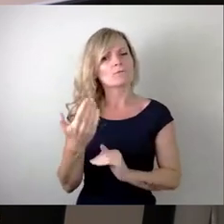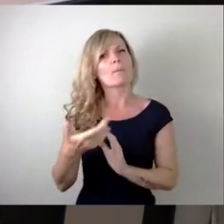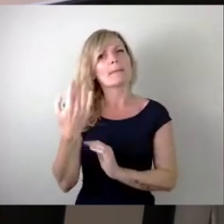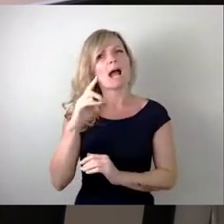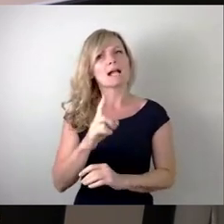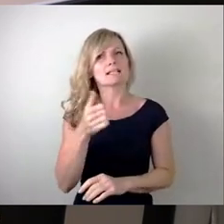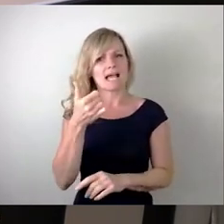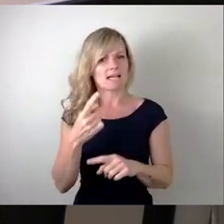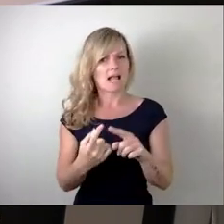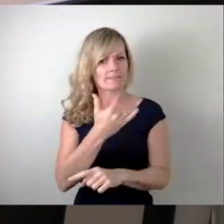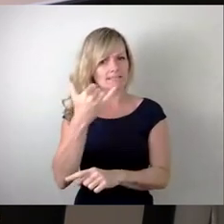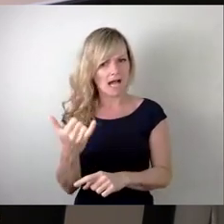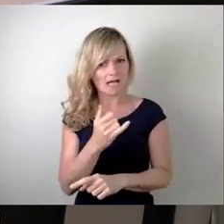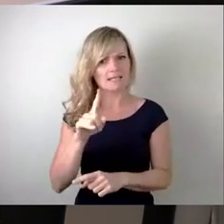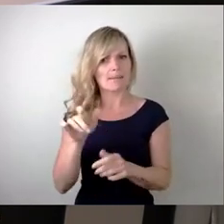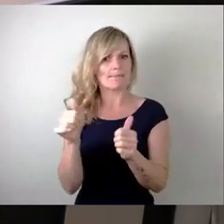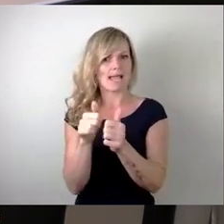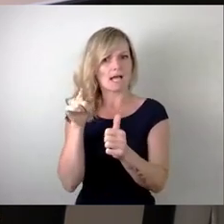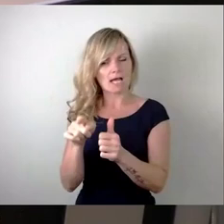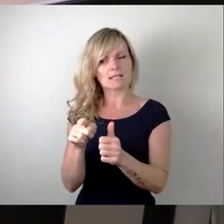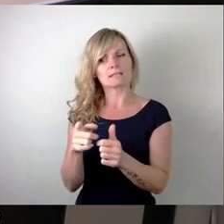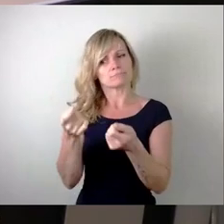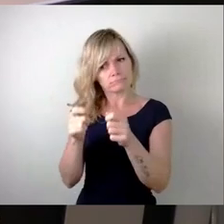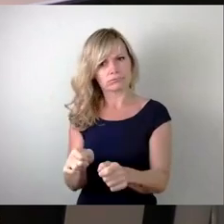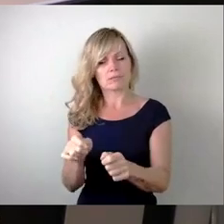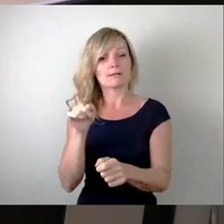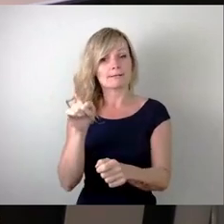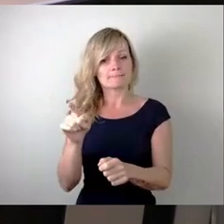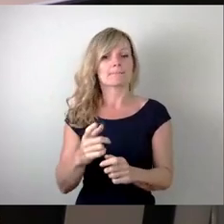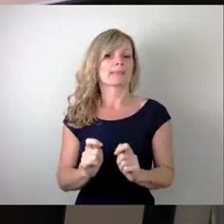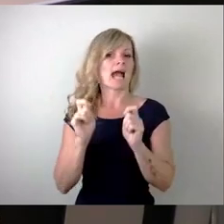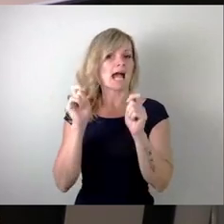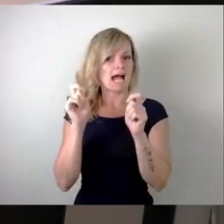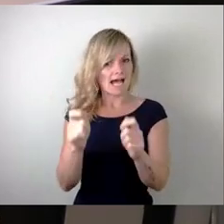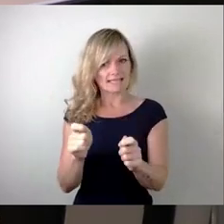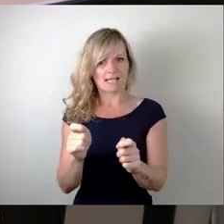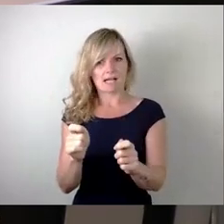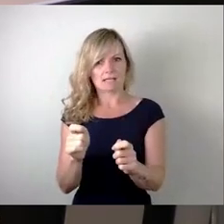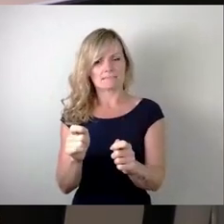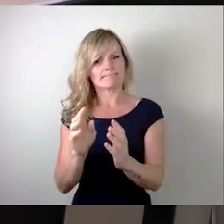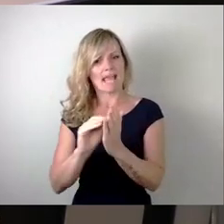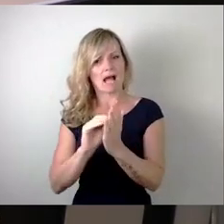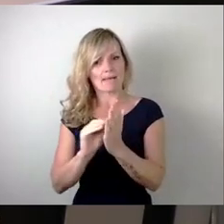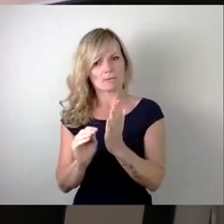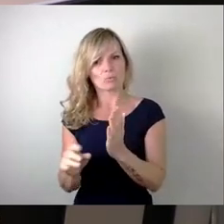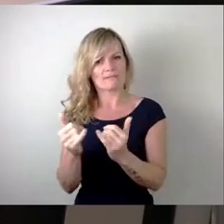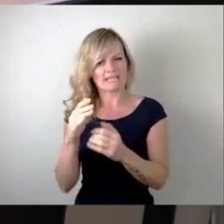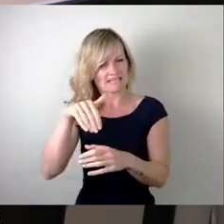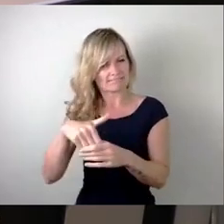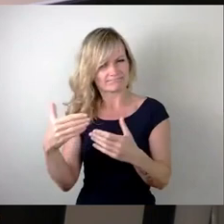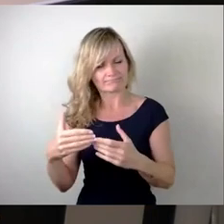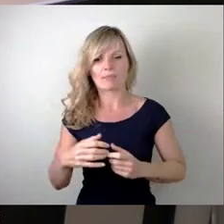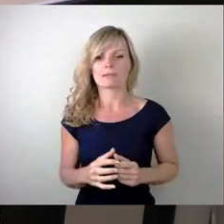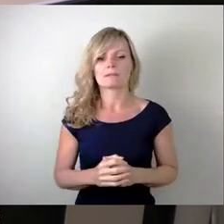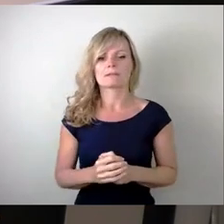wurde dann im Beirat der Entschluss gefasst, einen Antrag dazu zu erarbeiten. Viele haben im Laufe